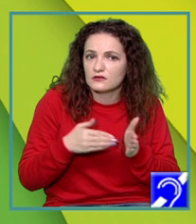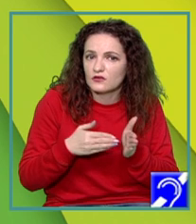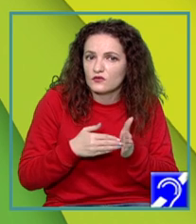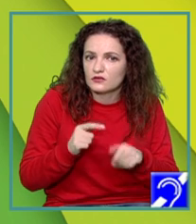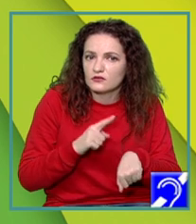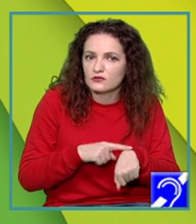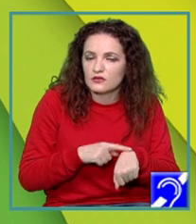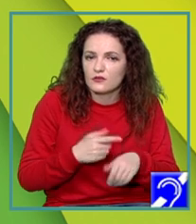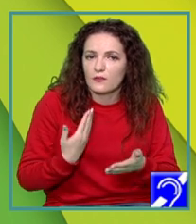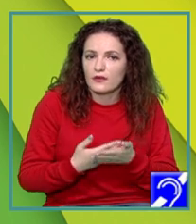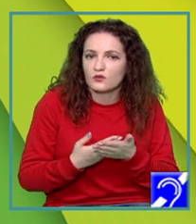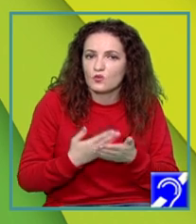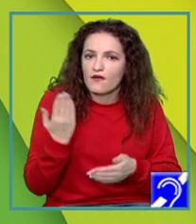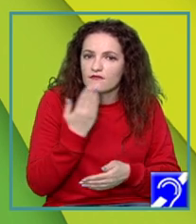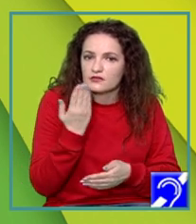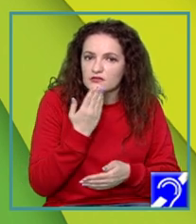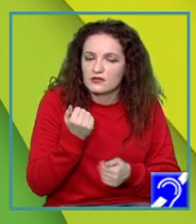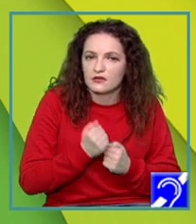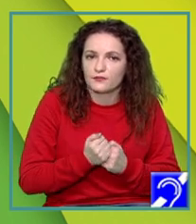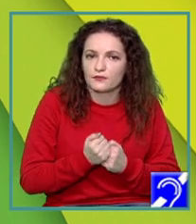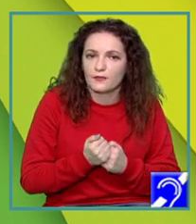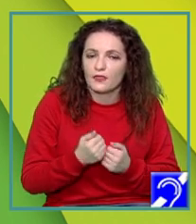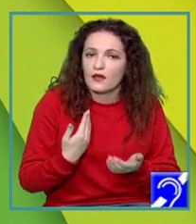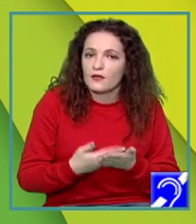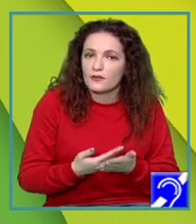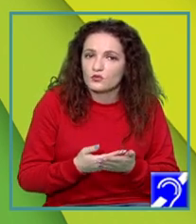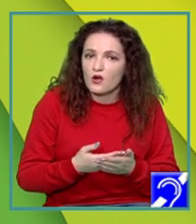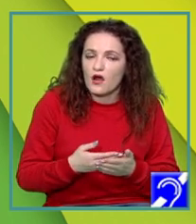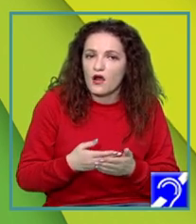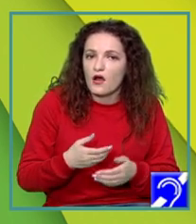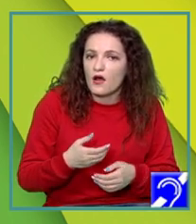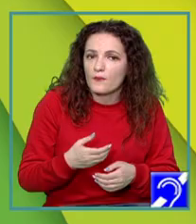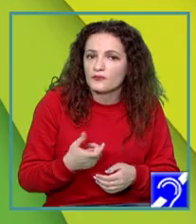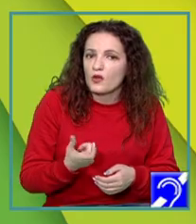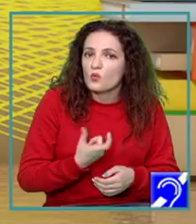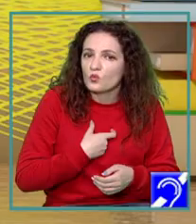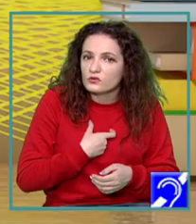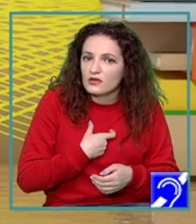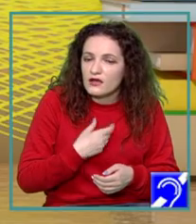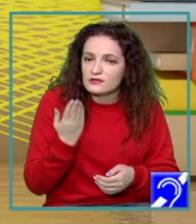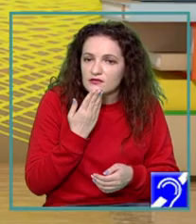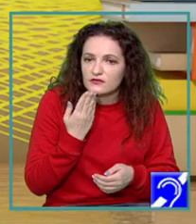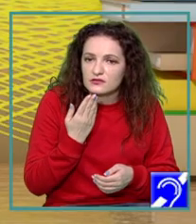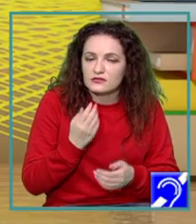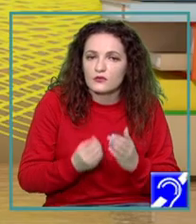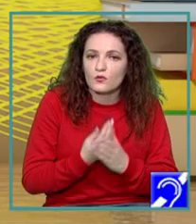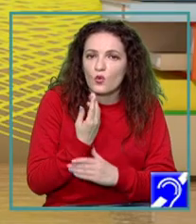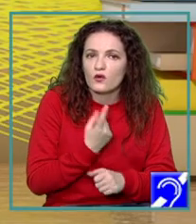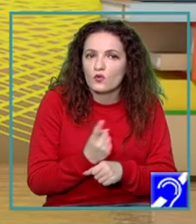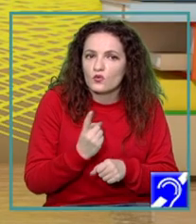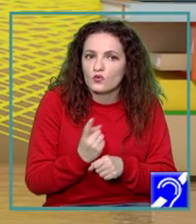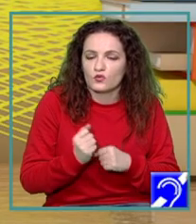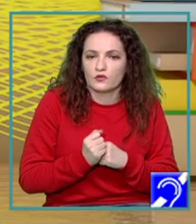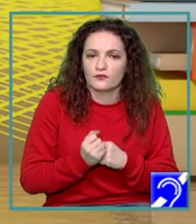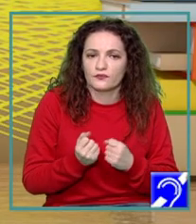timp și pentru învățare, pentru asimilarea de noi cunoștințe. Trăim într-un secol al vitezei în care informațiile sunt la un clic